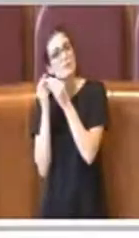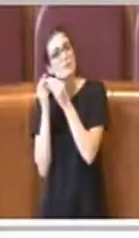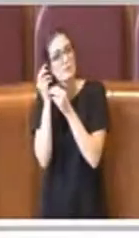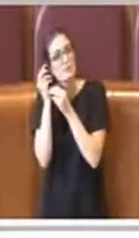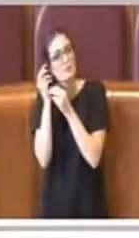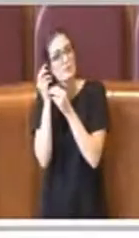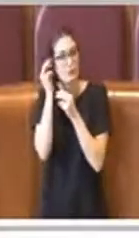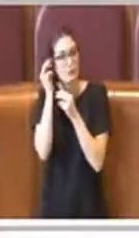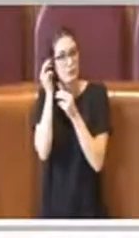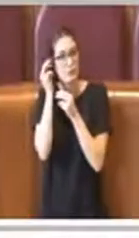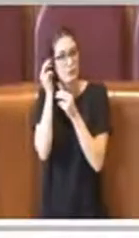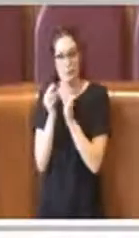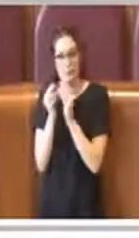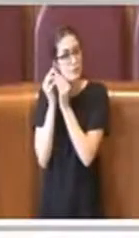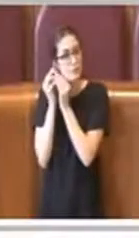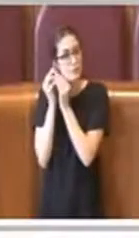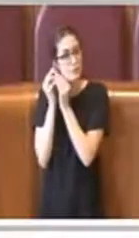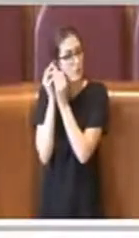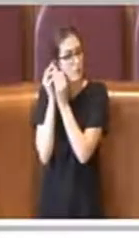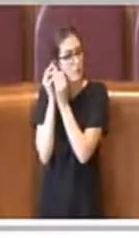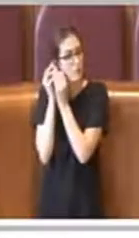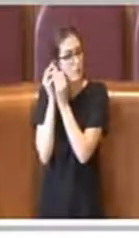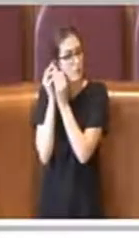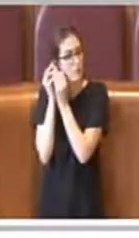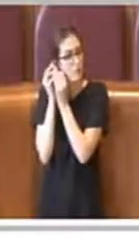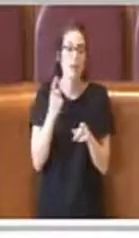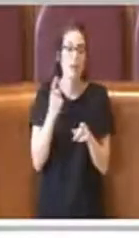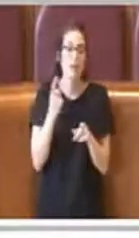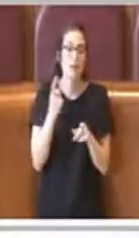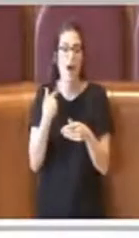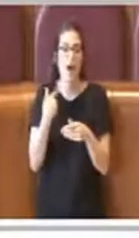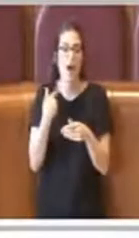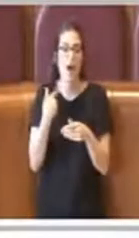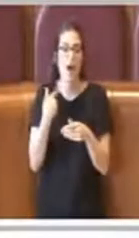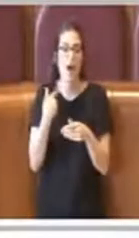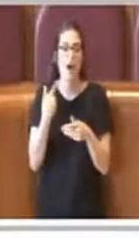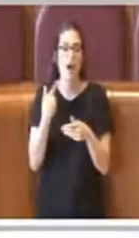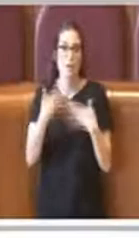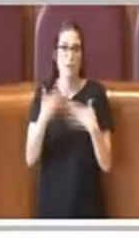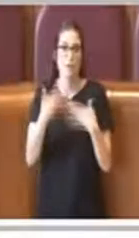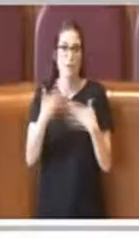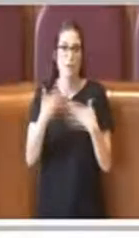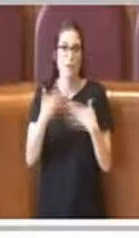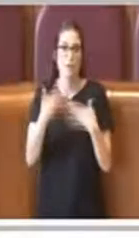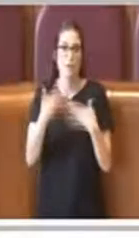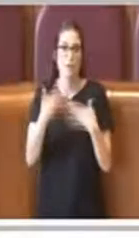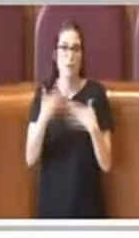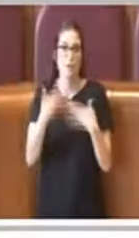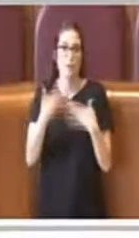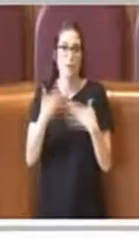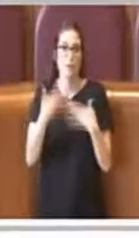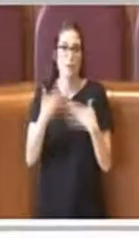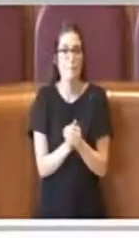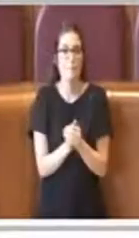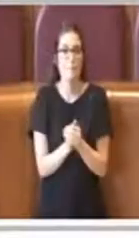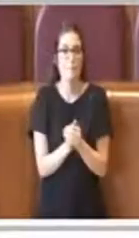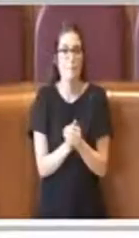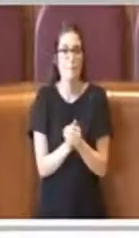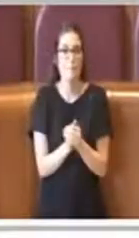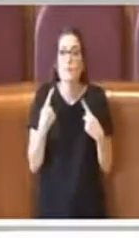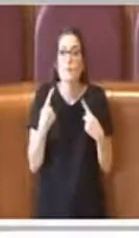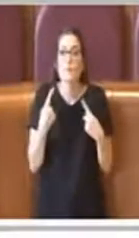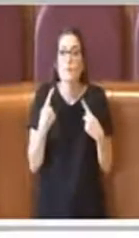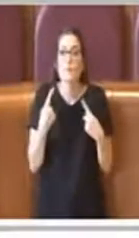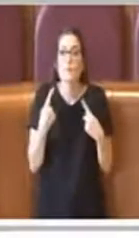andare in approvazione già a gennaio, quindi c'è stato poi il ritardo relativo, come tutti sapete, alle disposizioni ministeriali e